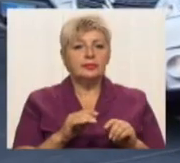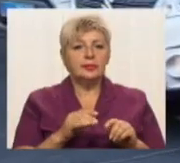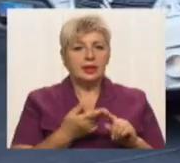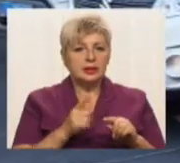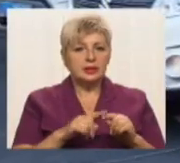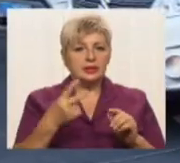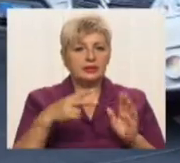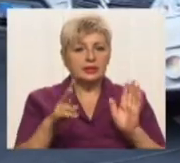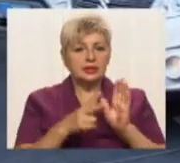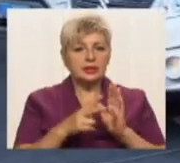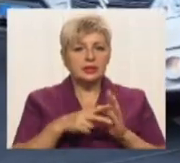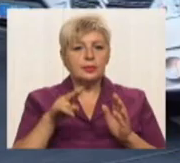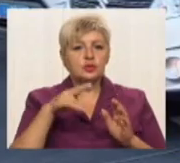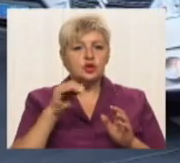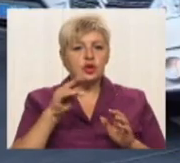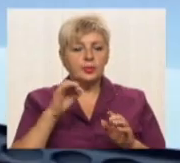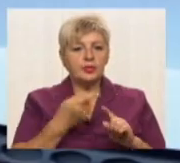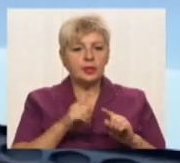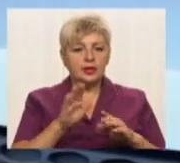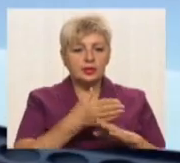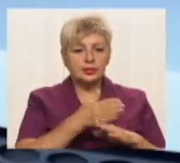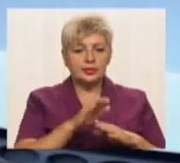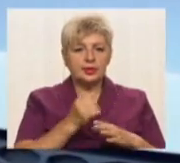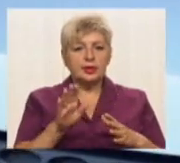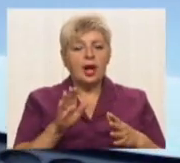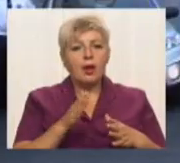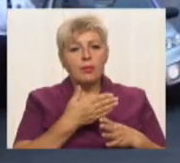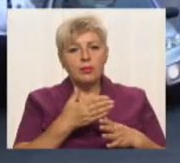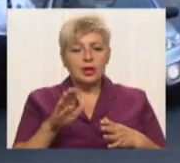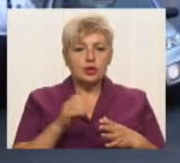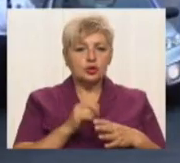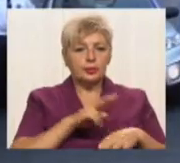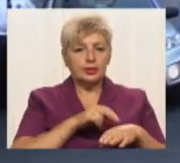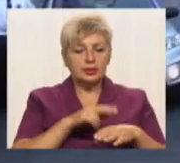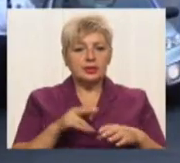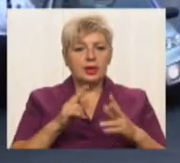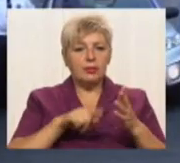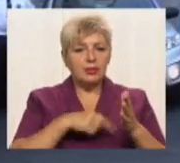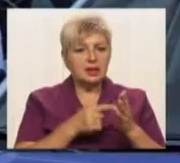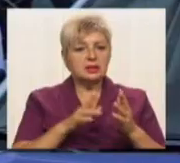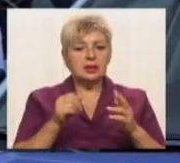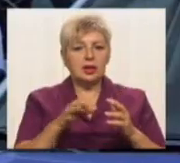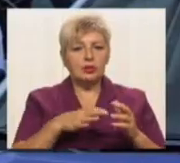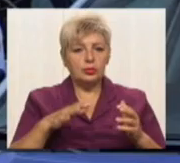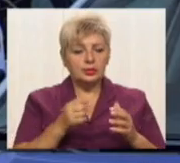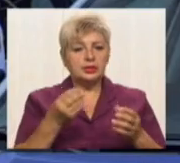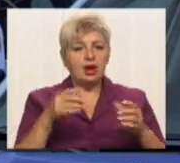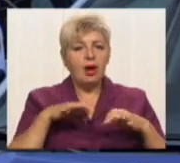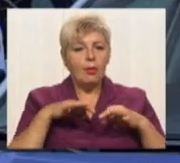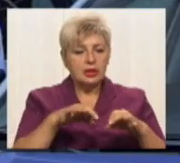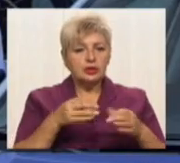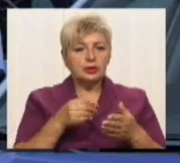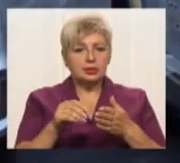Це 27 джипів, які розподілять між поліцейськими відділеннями міста та області. Машини були придбані за рахунок коштів з місцевих